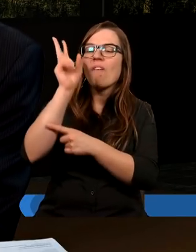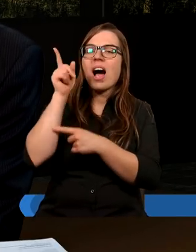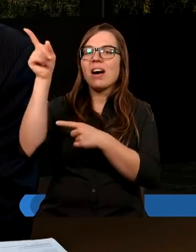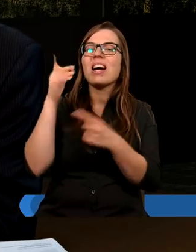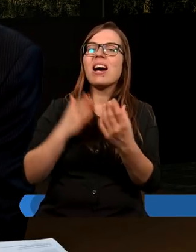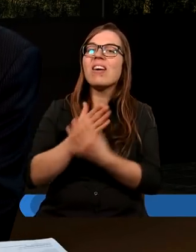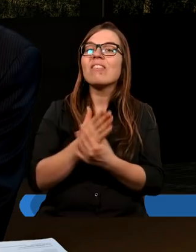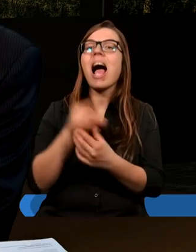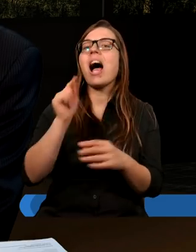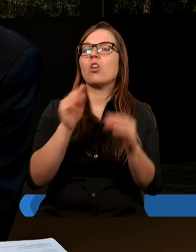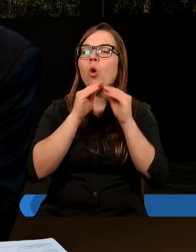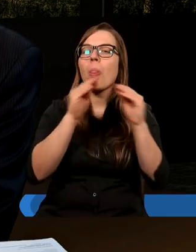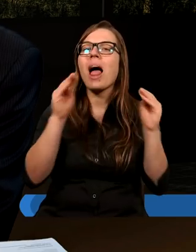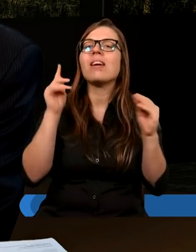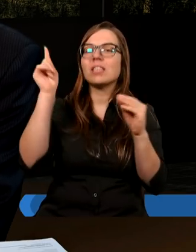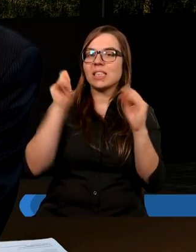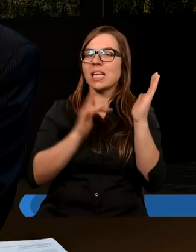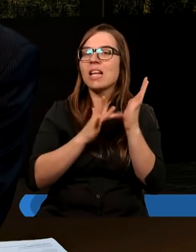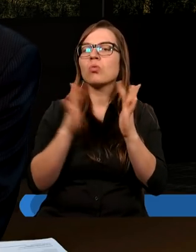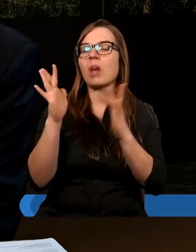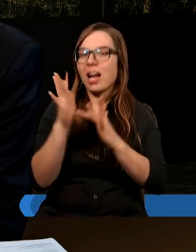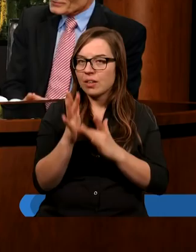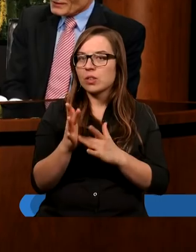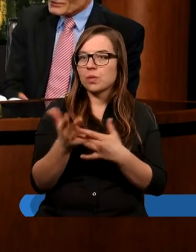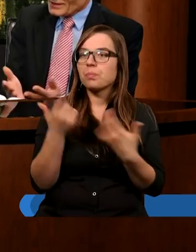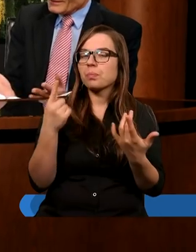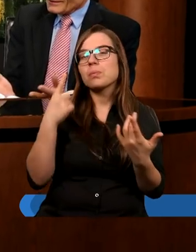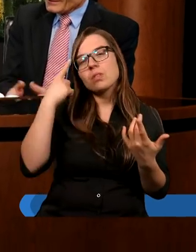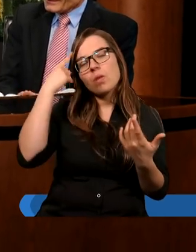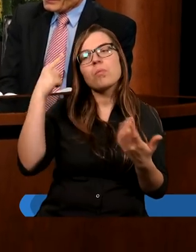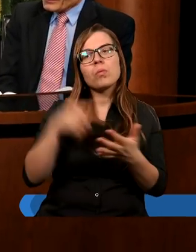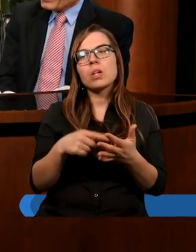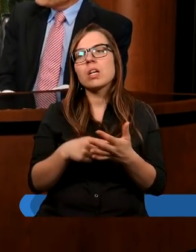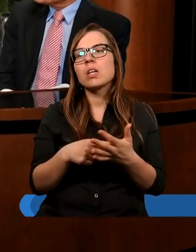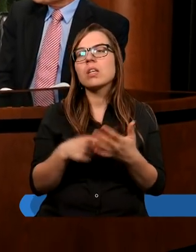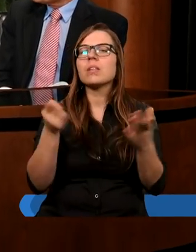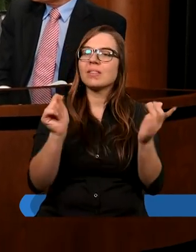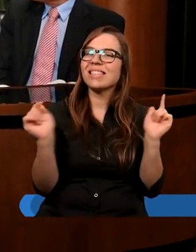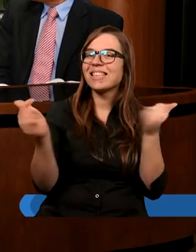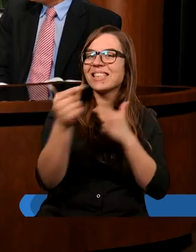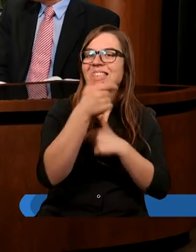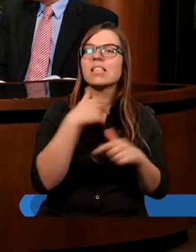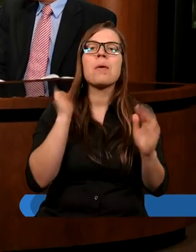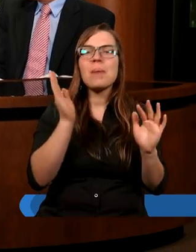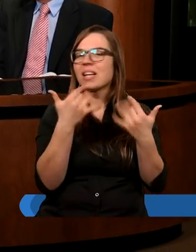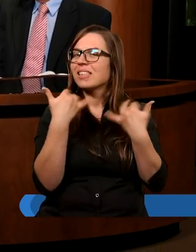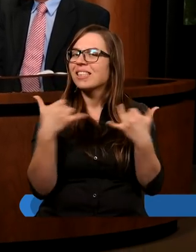wiara w nauczanie Pana Jezusa. I dzisiaj właśnie, jak wspomniałeś, będziemy dyskutować o